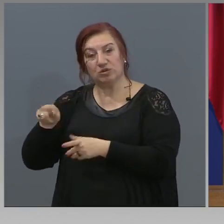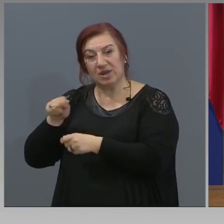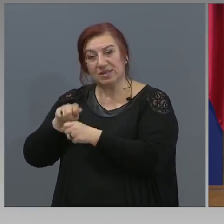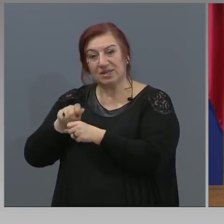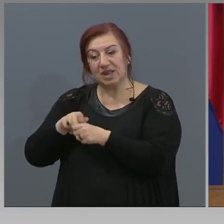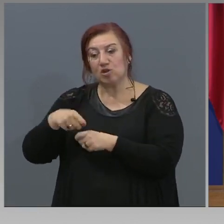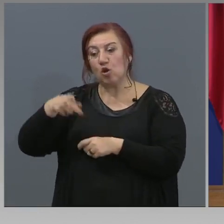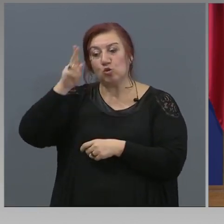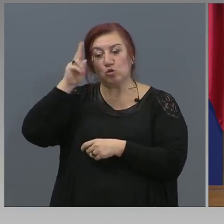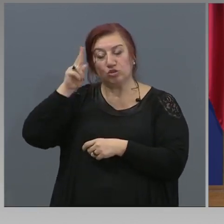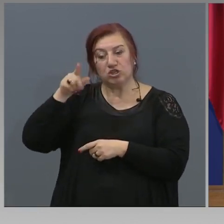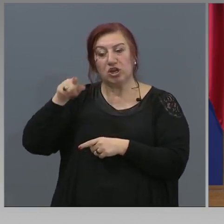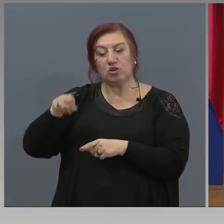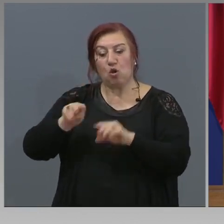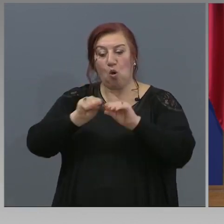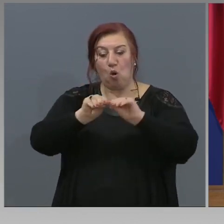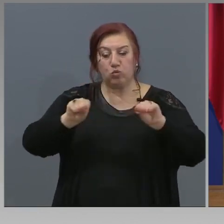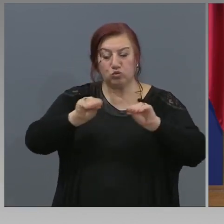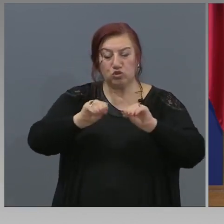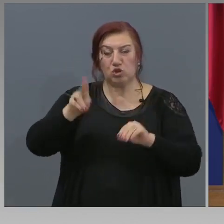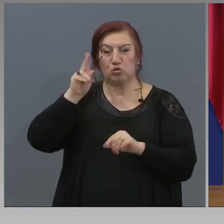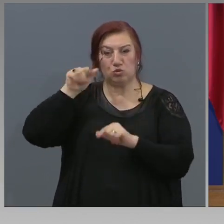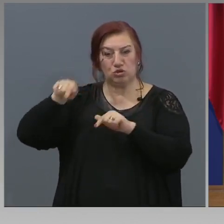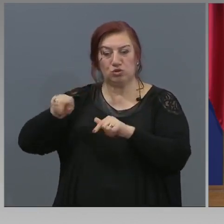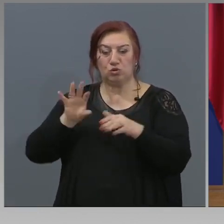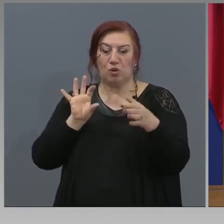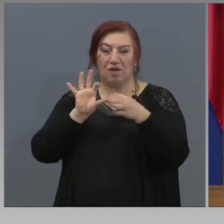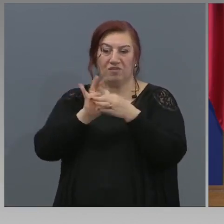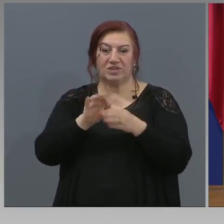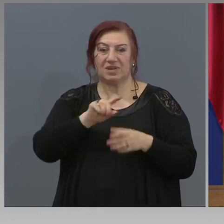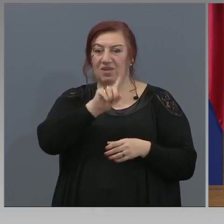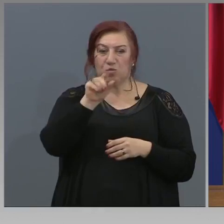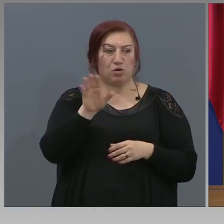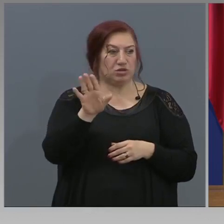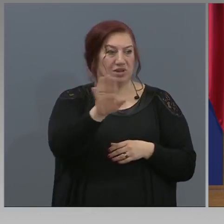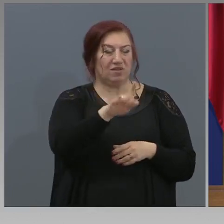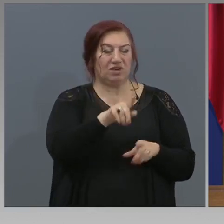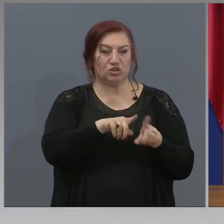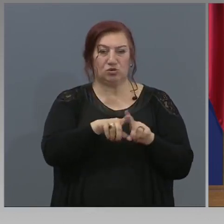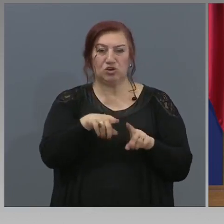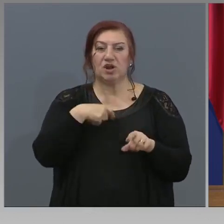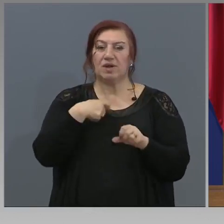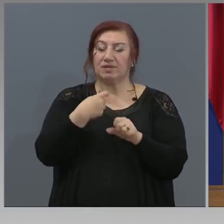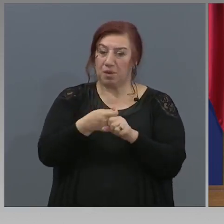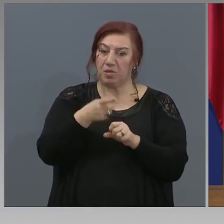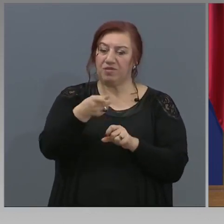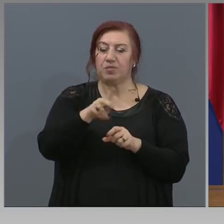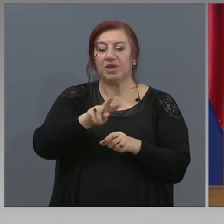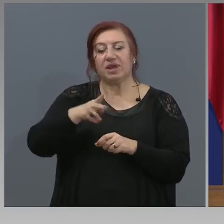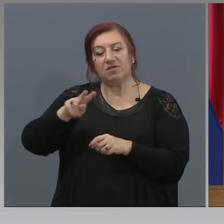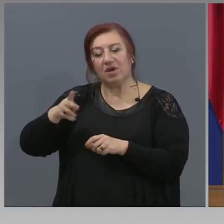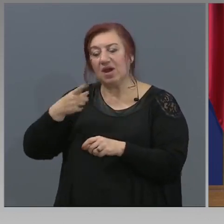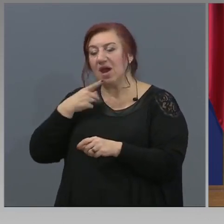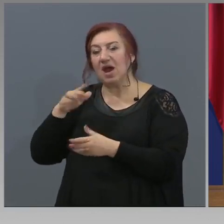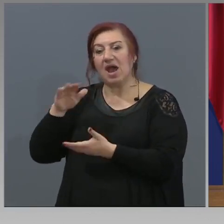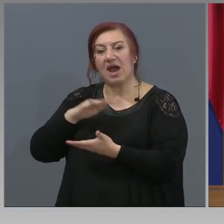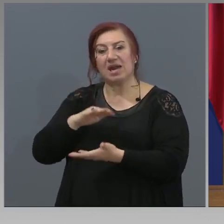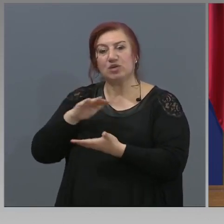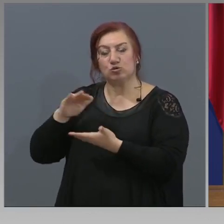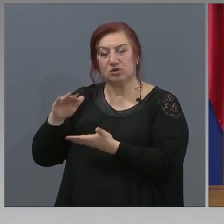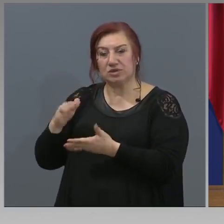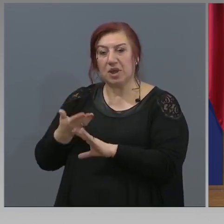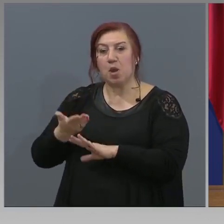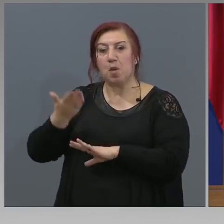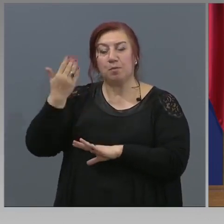обученията на учителите тук във връзка и с въпроса на колежката ви ще бъде за създаването на такива ресурси. Миналата